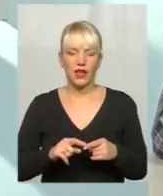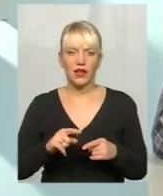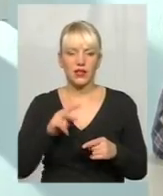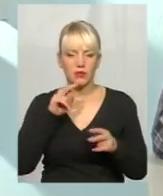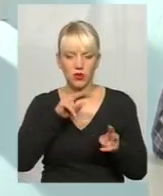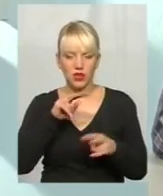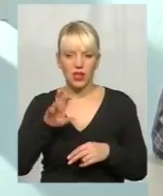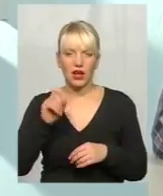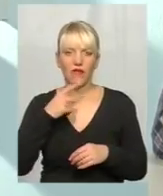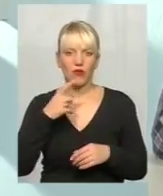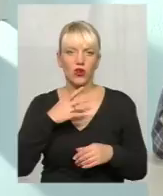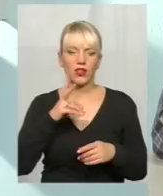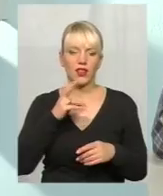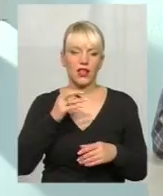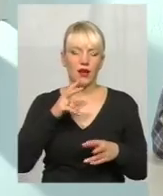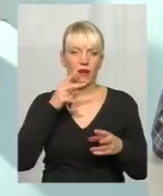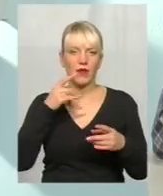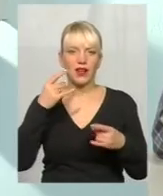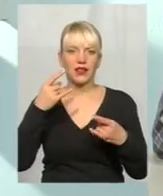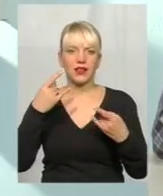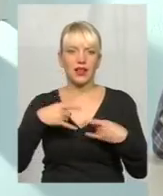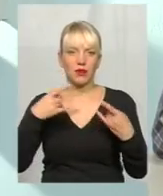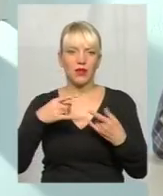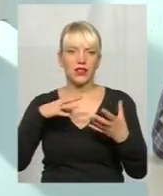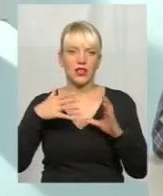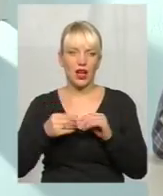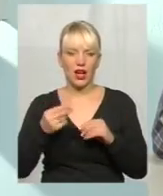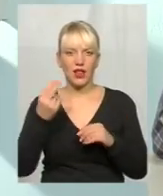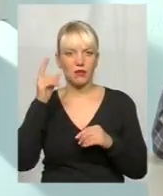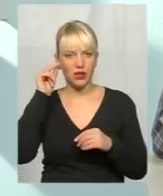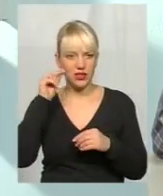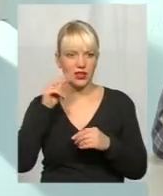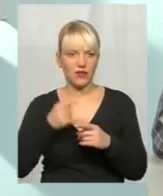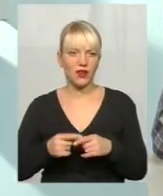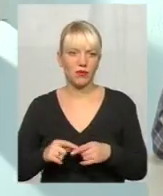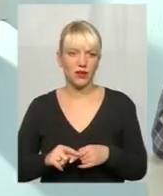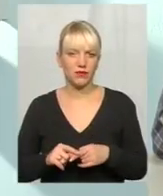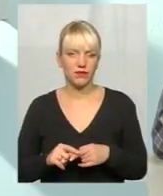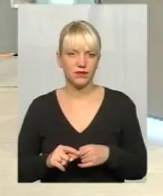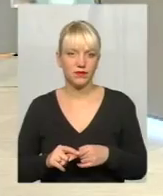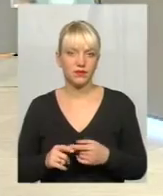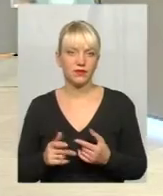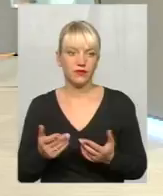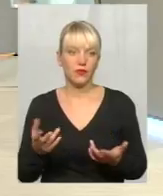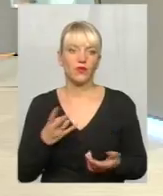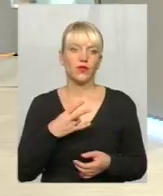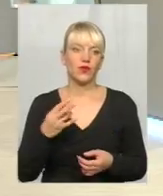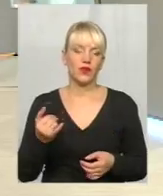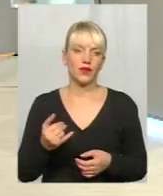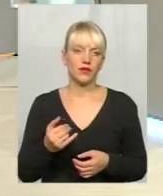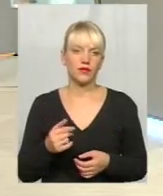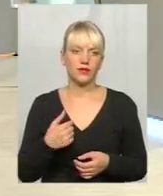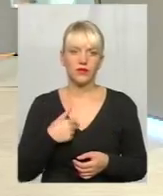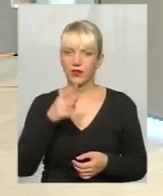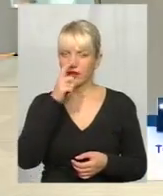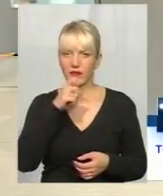переделобаченням загальними цифрами. Я вам дякую, дякую за запитання. Ну, мабуть, давайте... В чому